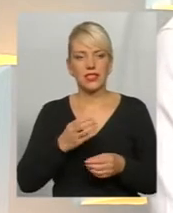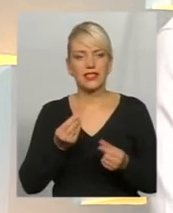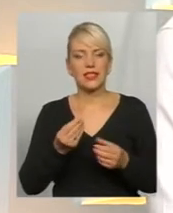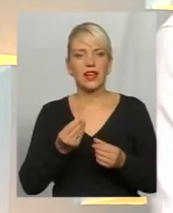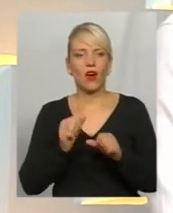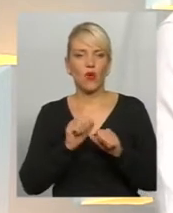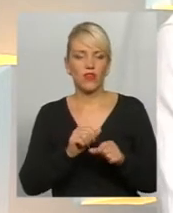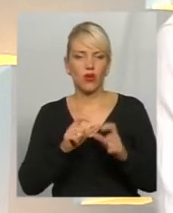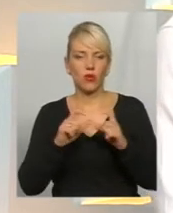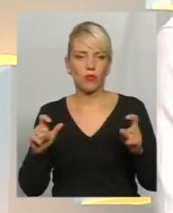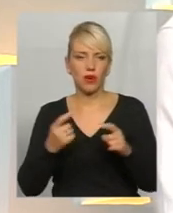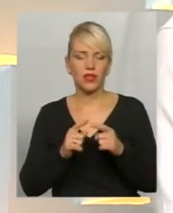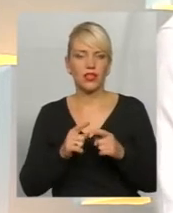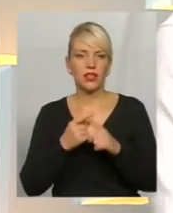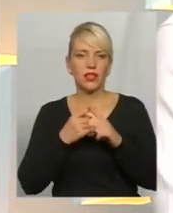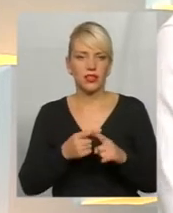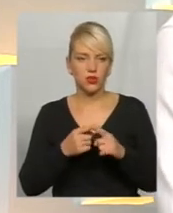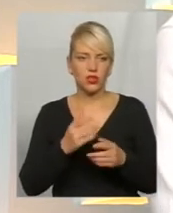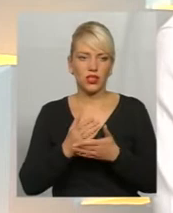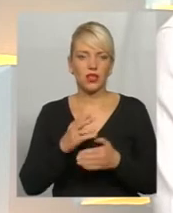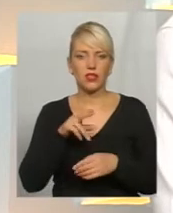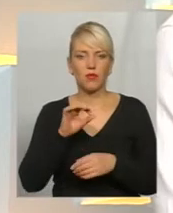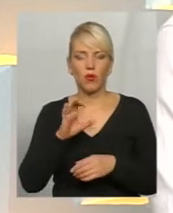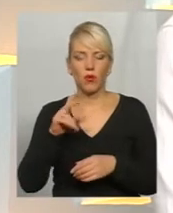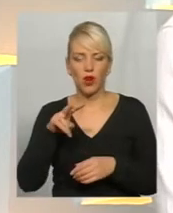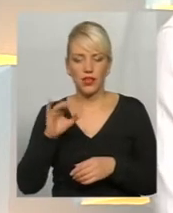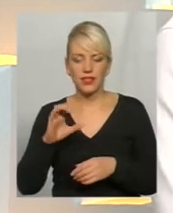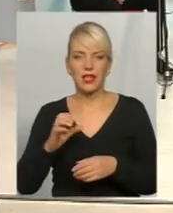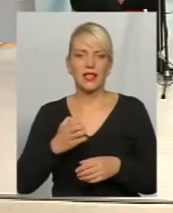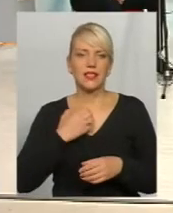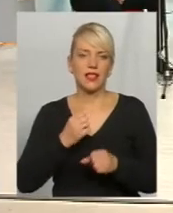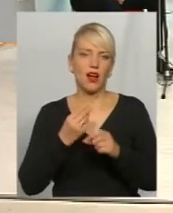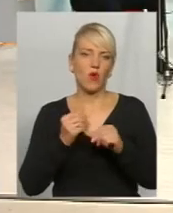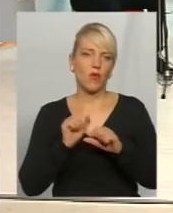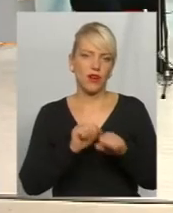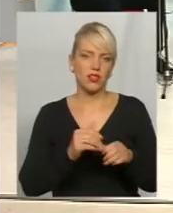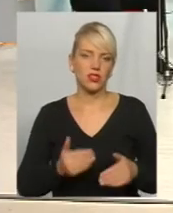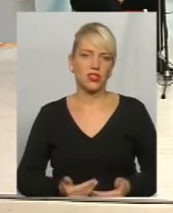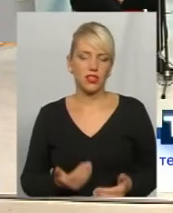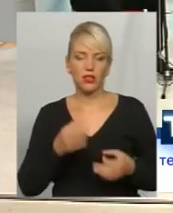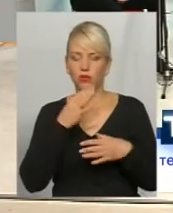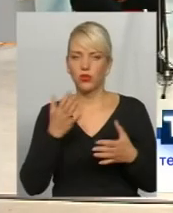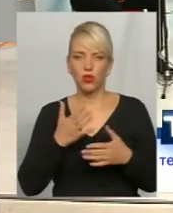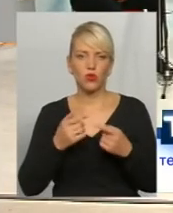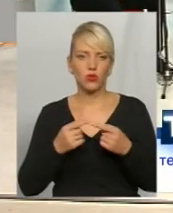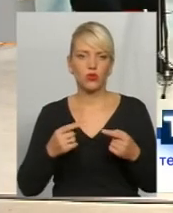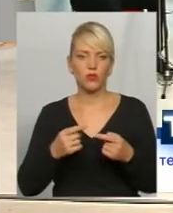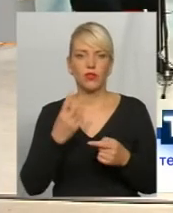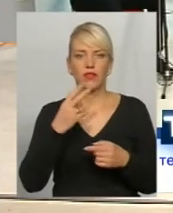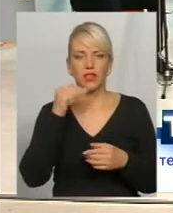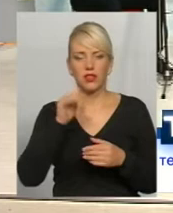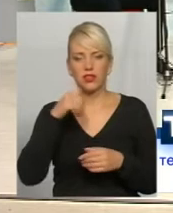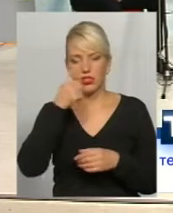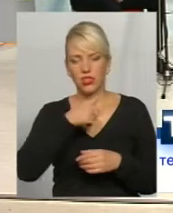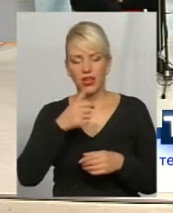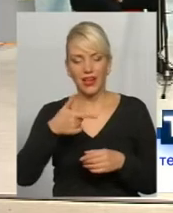а вони йдуть тим на зустріч. Тому полі страхування життя є на будь-яку суму, починаючи від 2 тисяч гривень на рік. В середньому